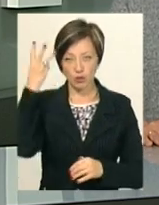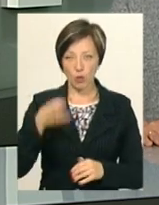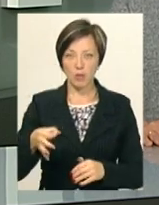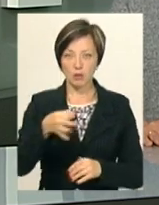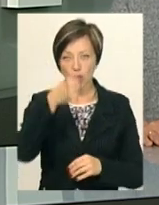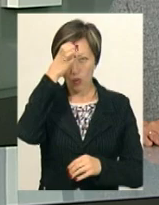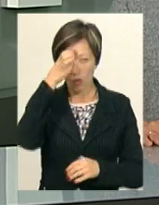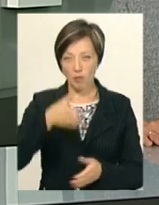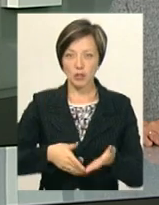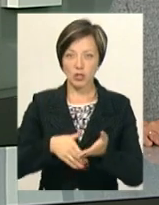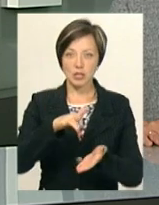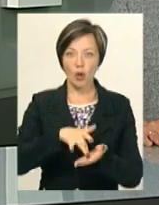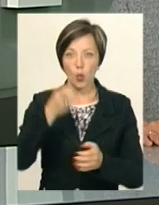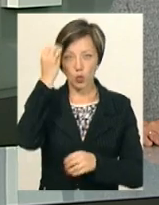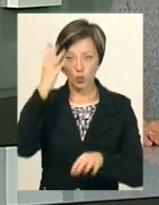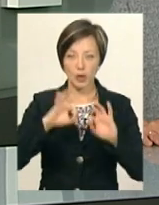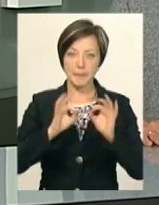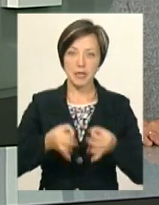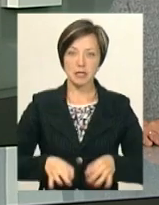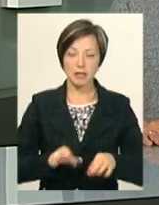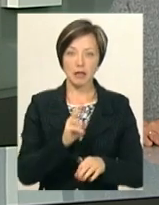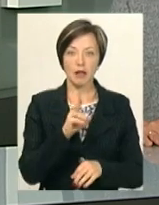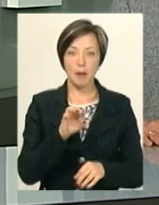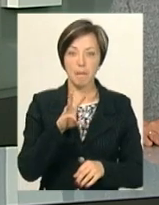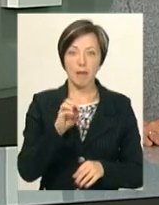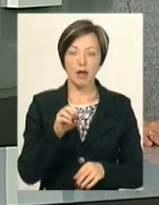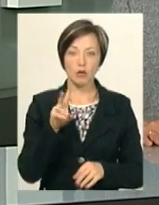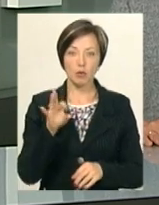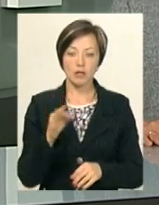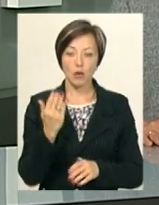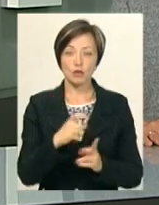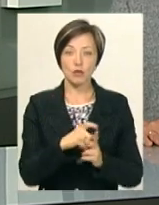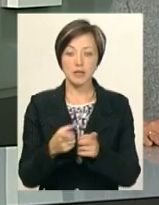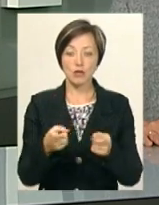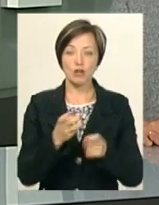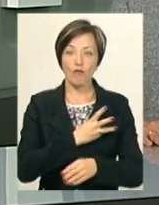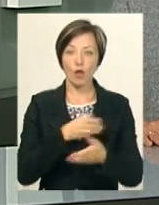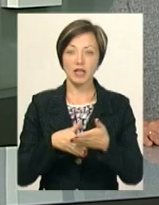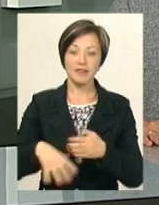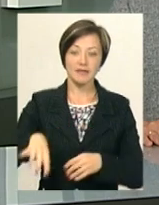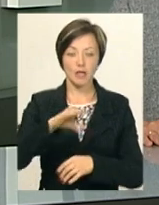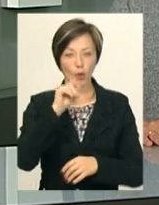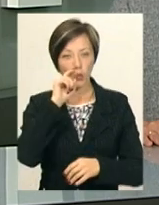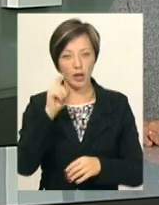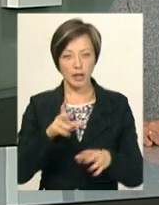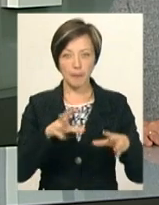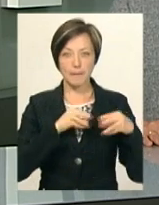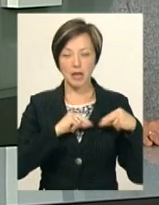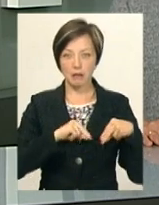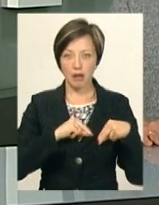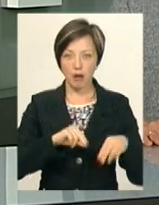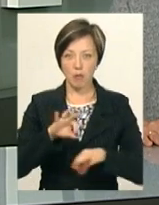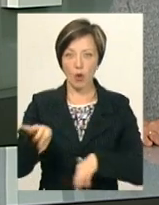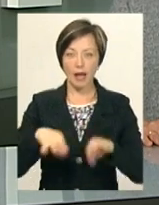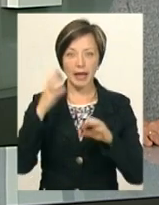науково-методичного центру культури і мистецтв Андрій Клименко. За його словами, залучатимуть волонтерів з усієї України партнери проєкту.